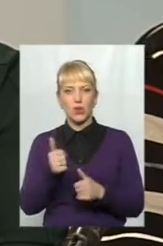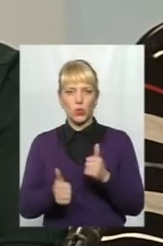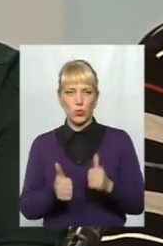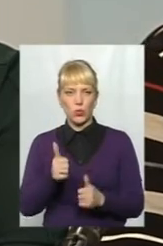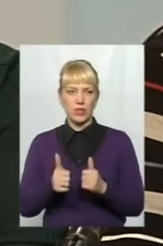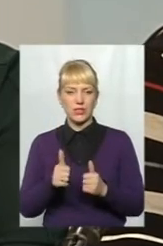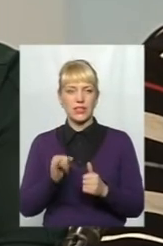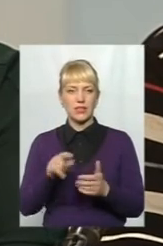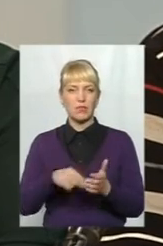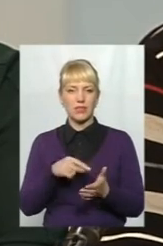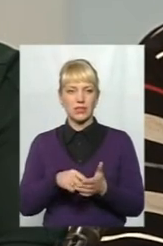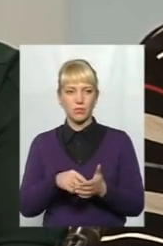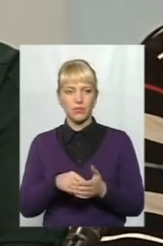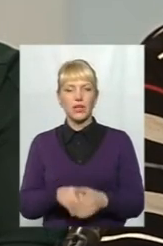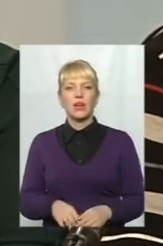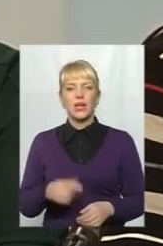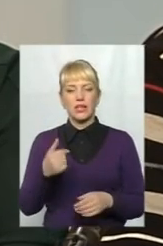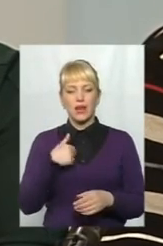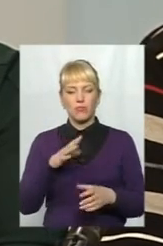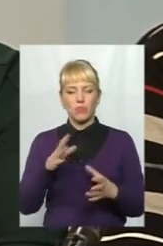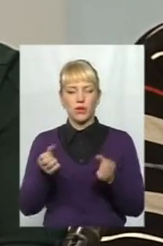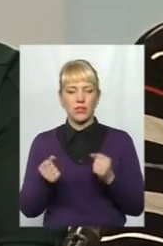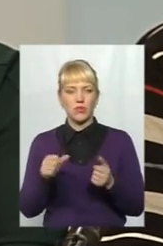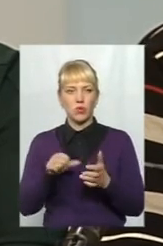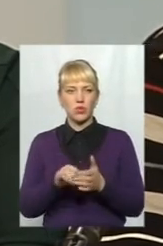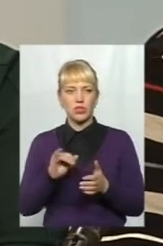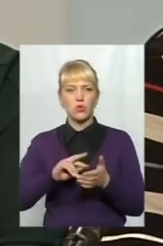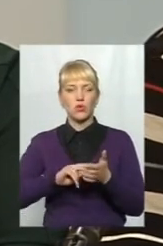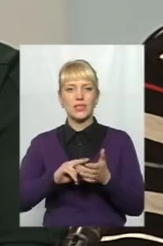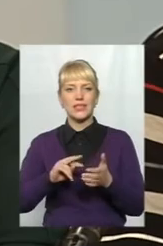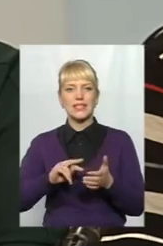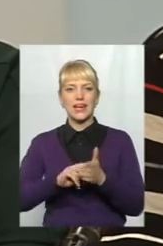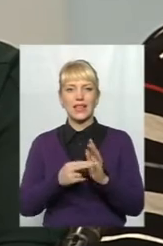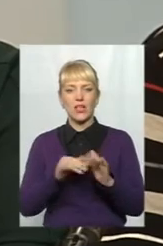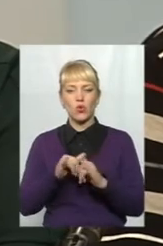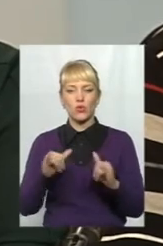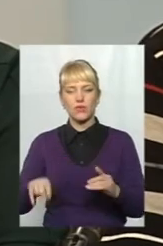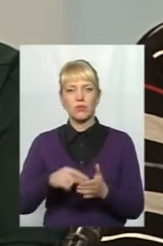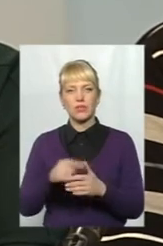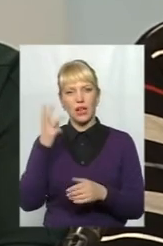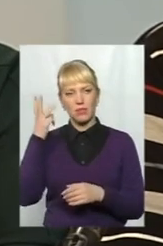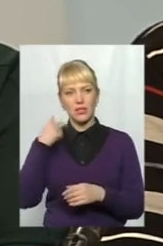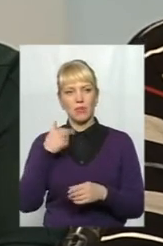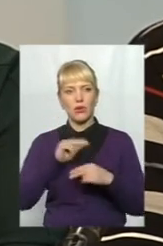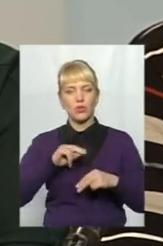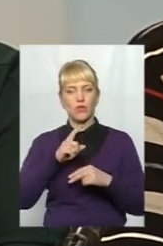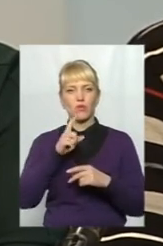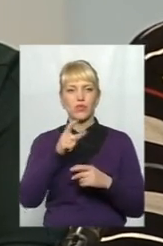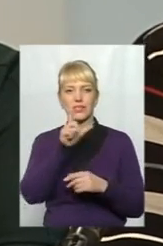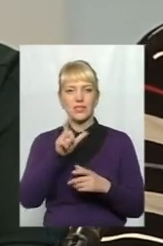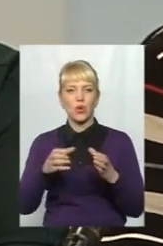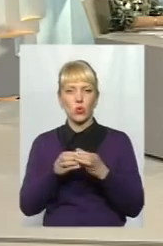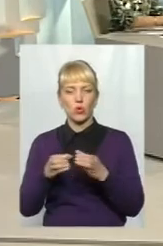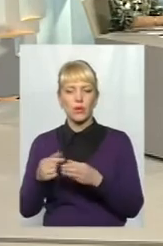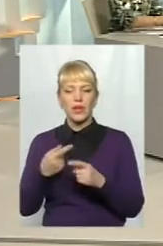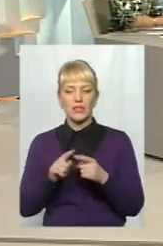до речі, я приймав участь у створенні цієї стратегії розвитку міста Хмельницького. Я працював в одній з груп, якраз серед тої кількості